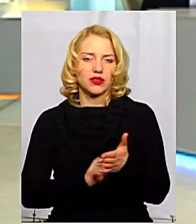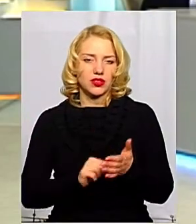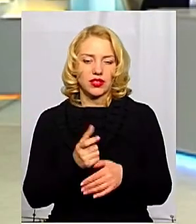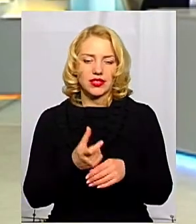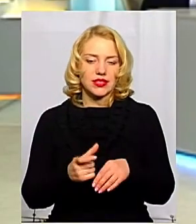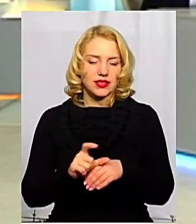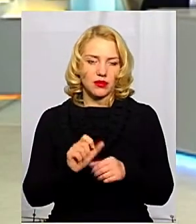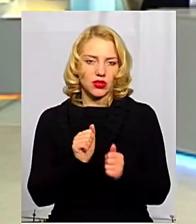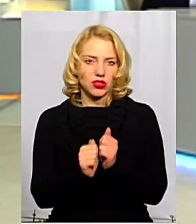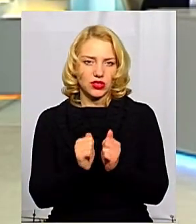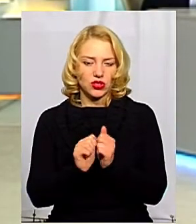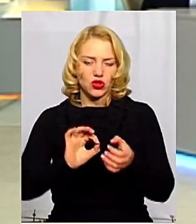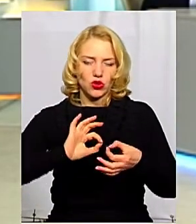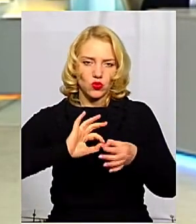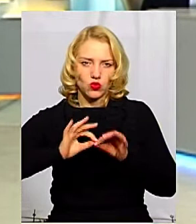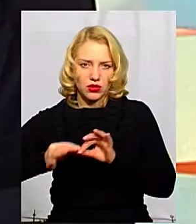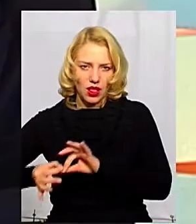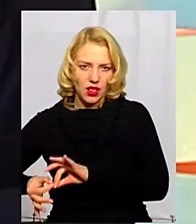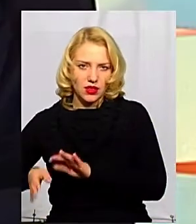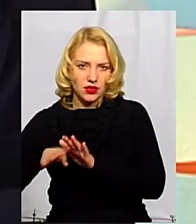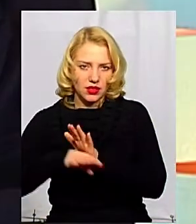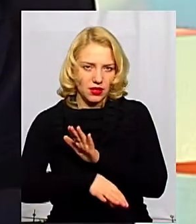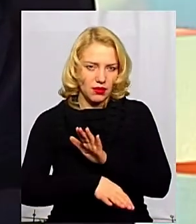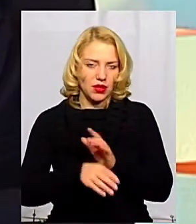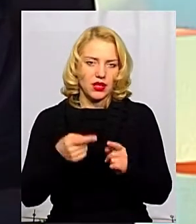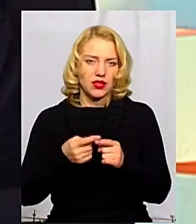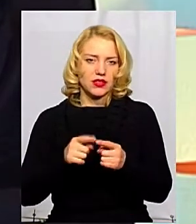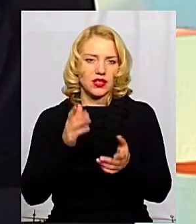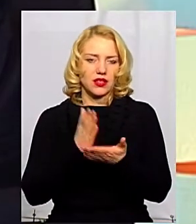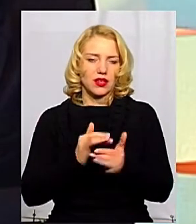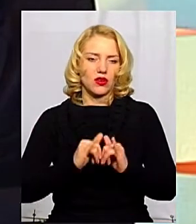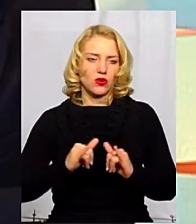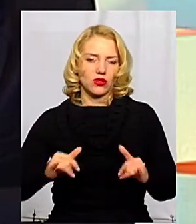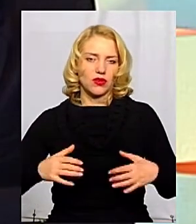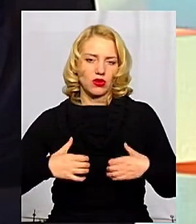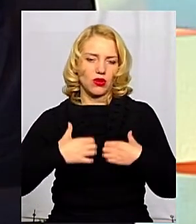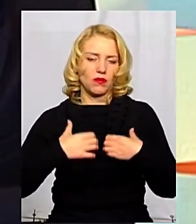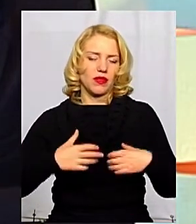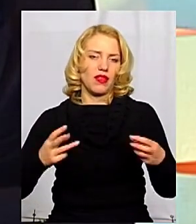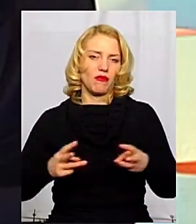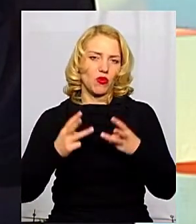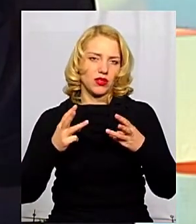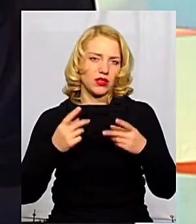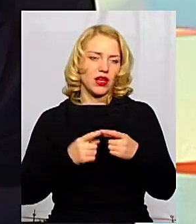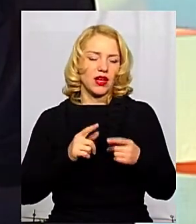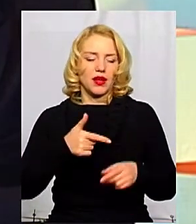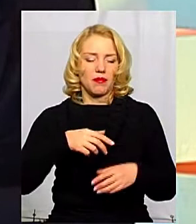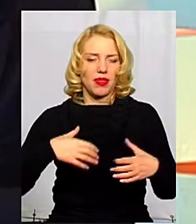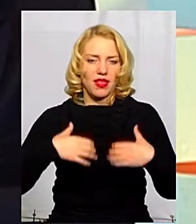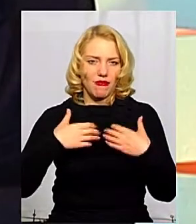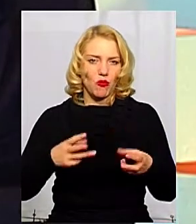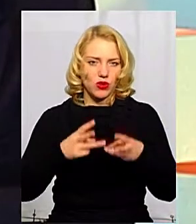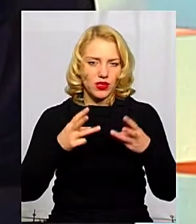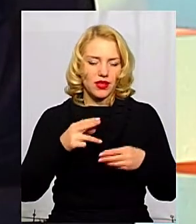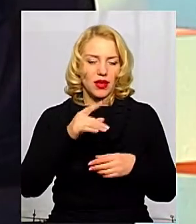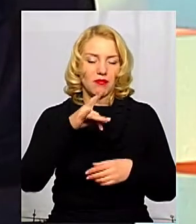частішим ускладненням, яке ми сьогодні бачимо, це розвиток пневмонії. І пневмонія при грипі може розвиватися,